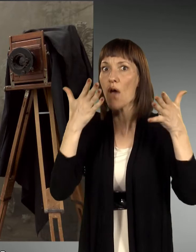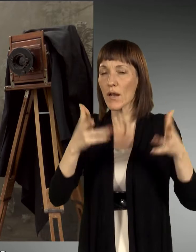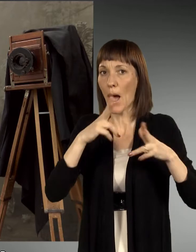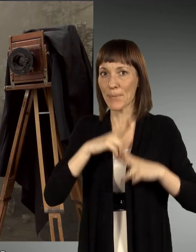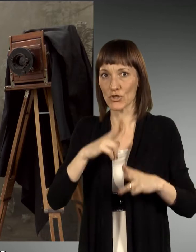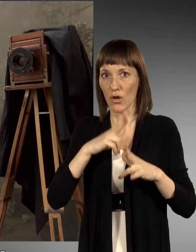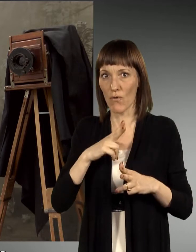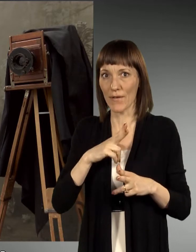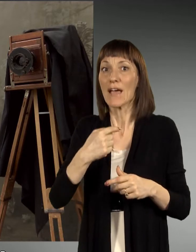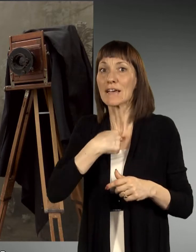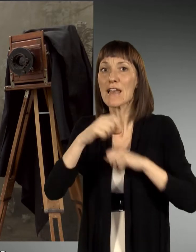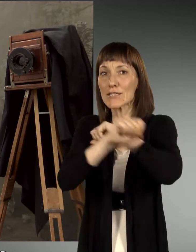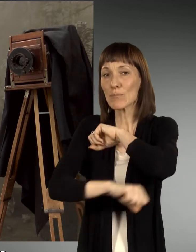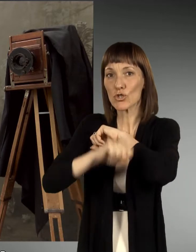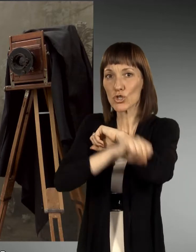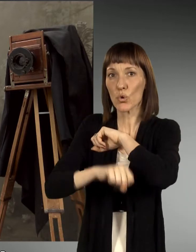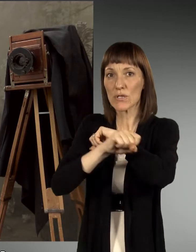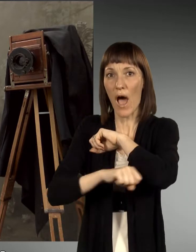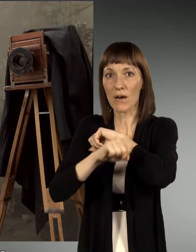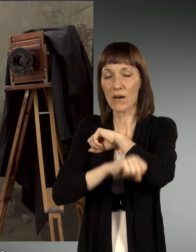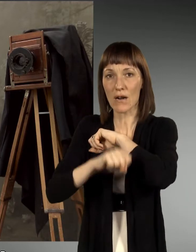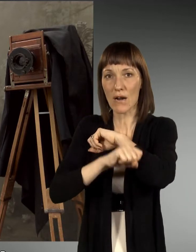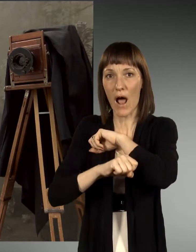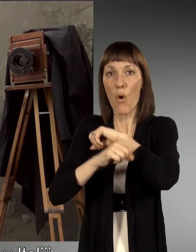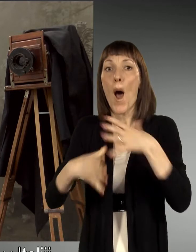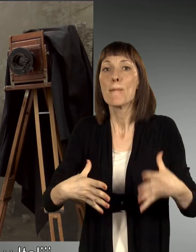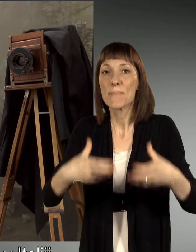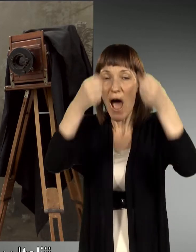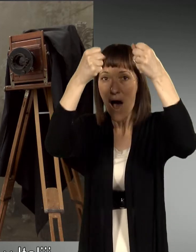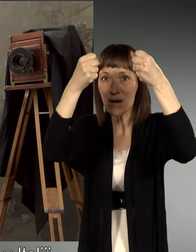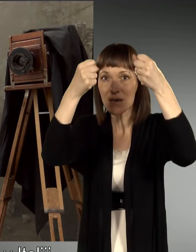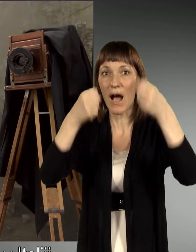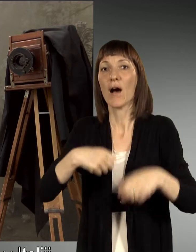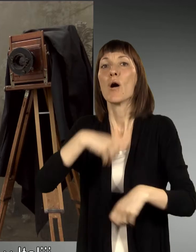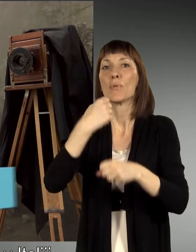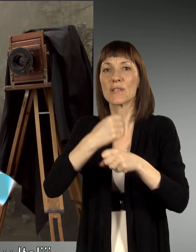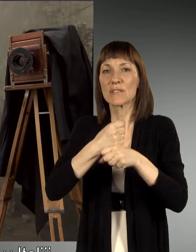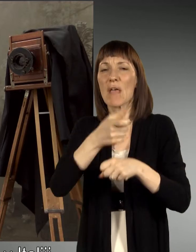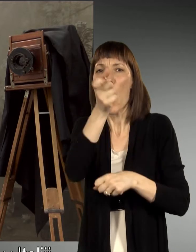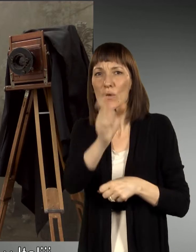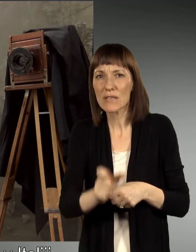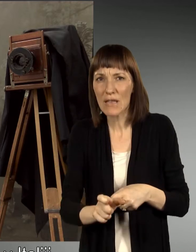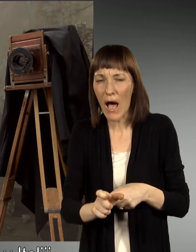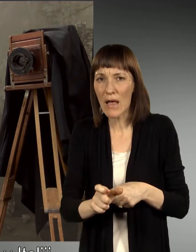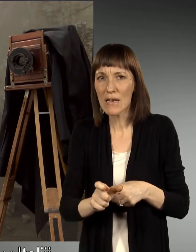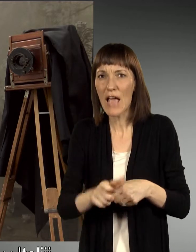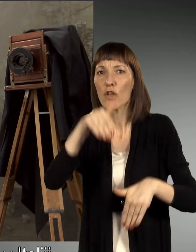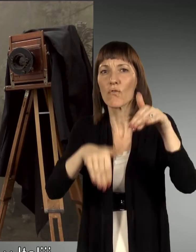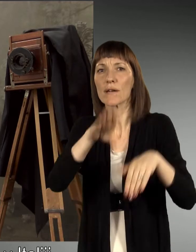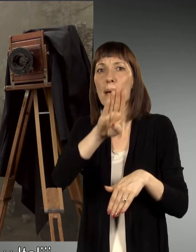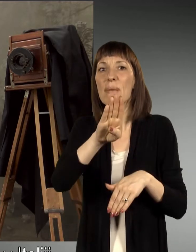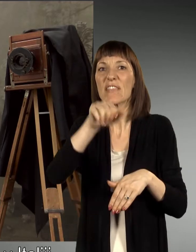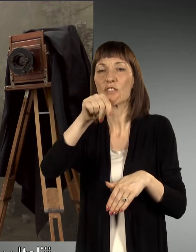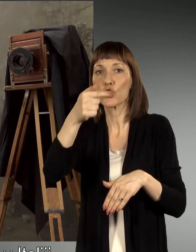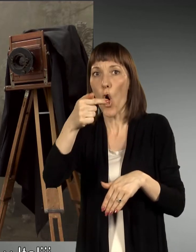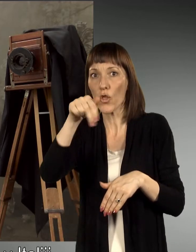velika, ker sem sam študiral v Pragi, potem delal sem v Benettonu v Italiji, po diplomce